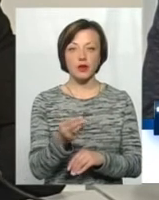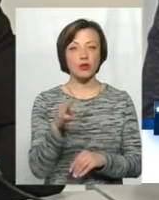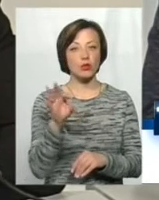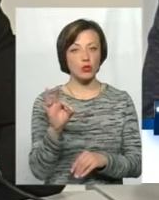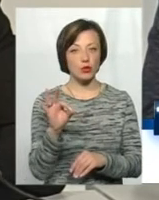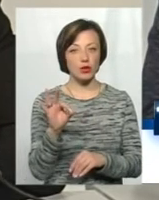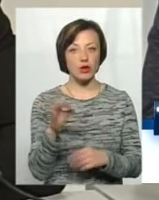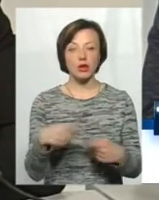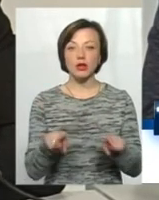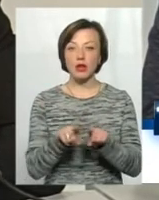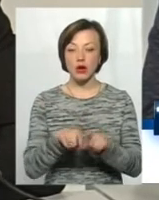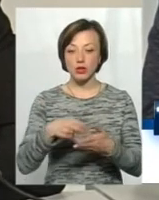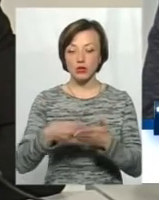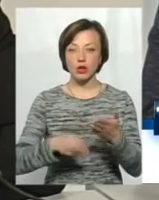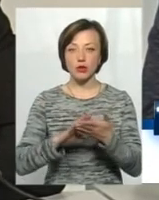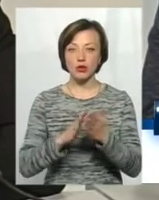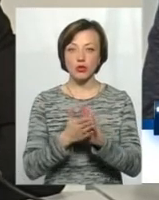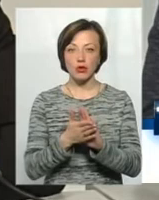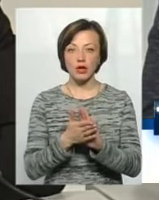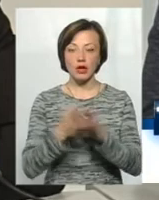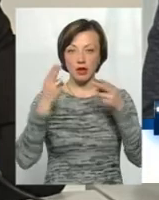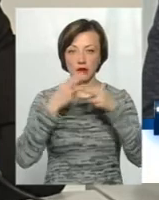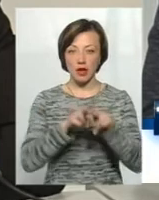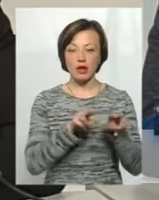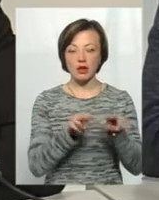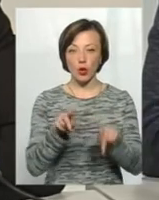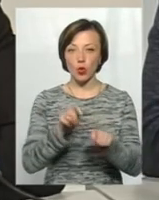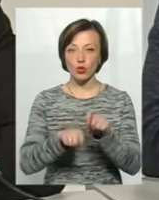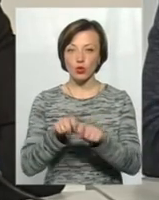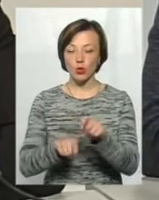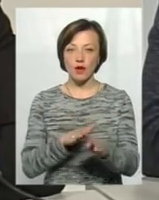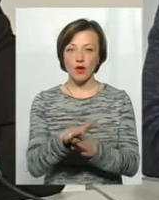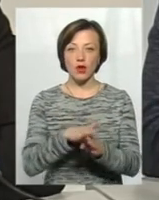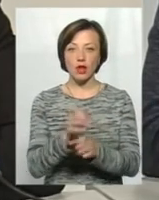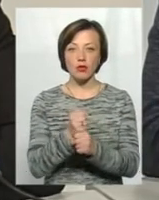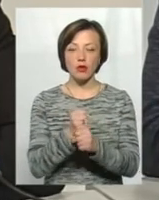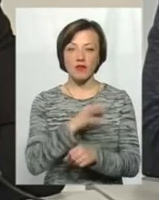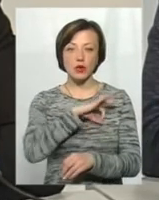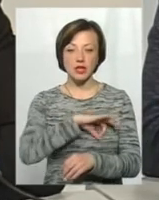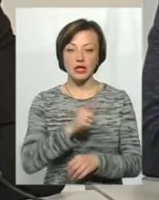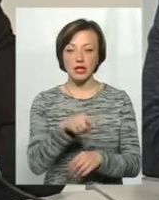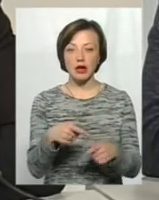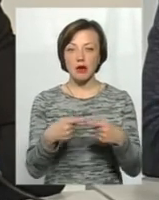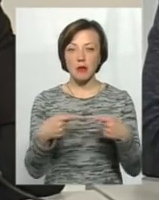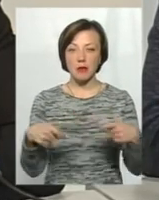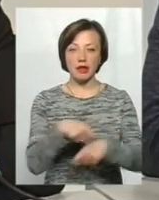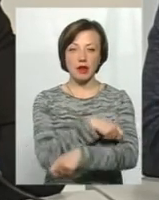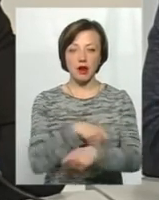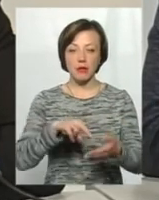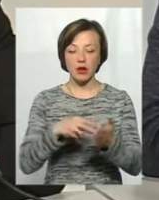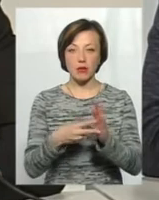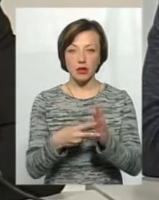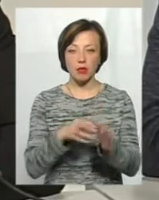ми також заключаємо договір з технаглядом, який контролює хід виконання робіт і використання саме тих матеріалів, які передбачені